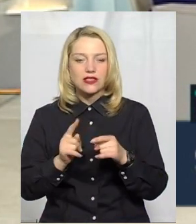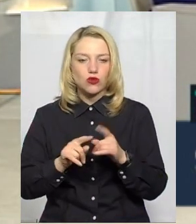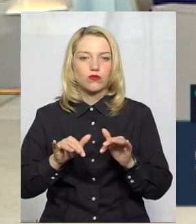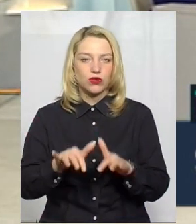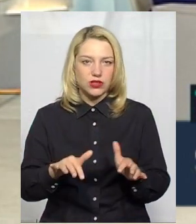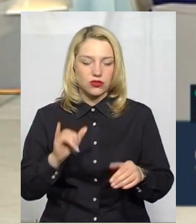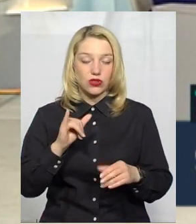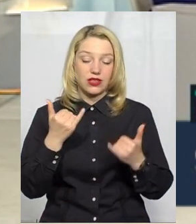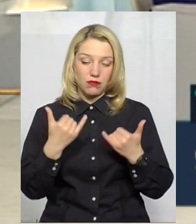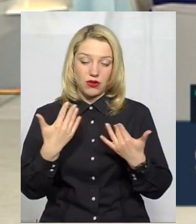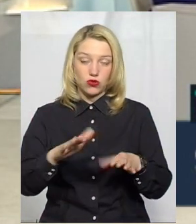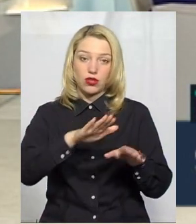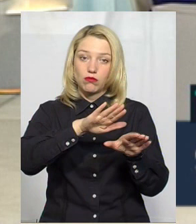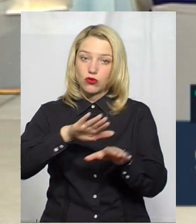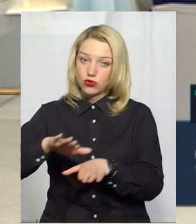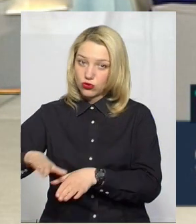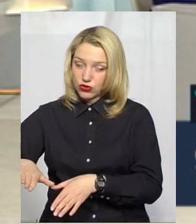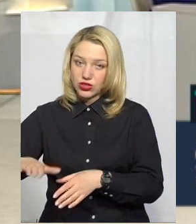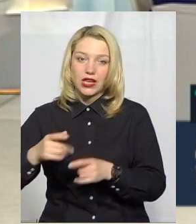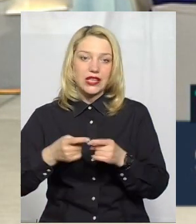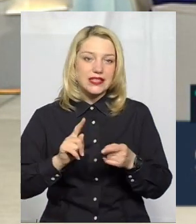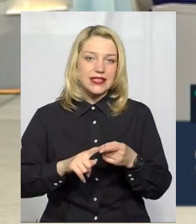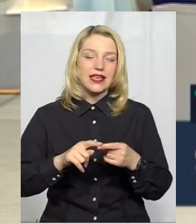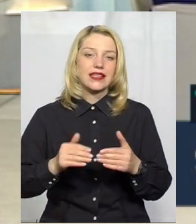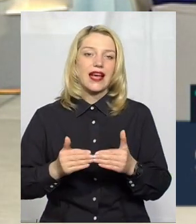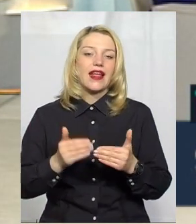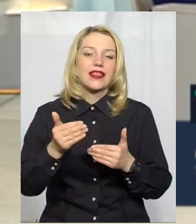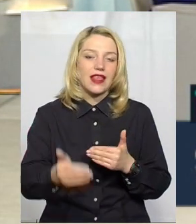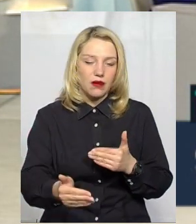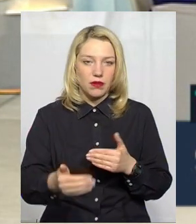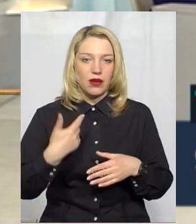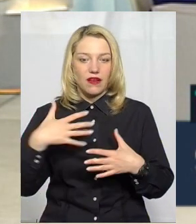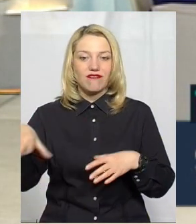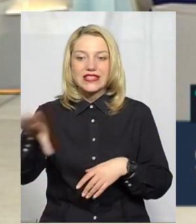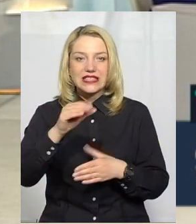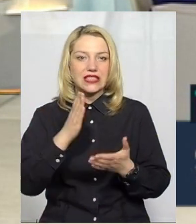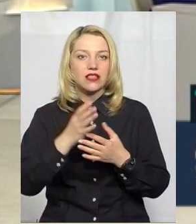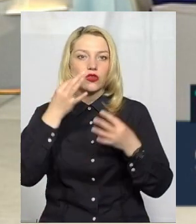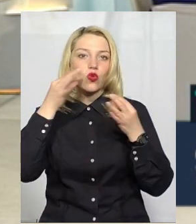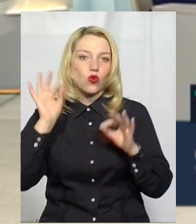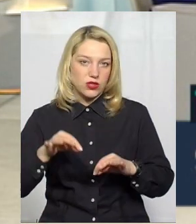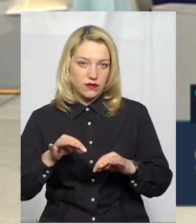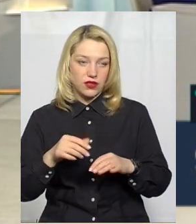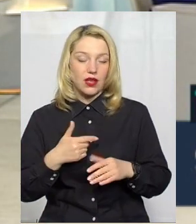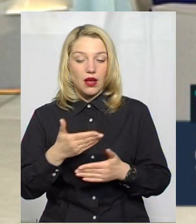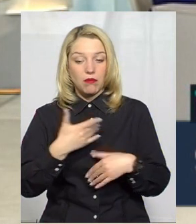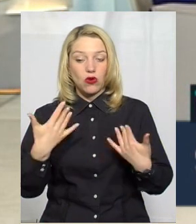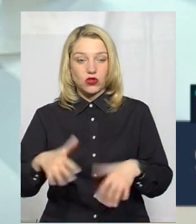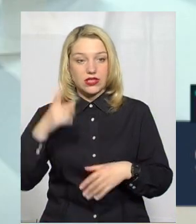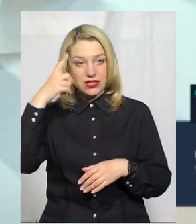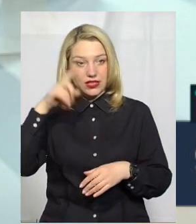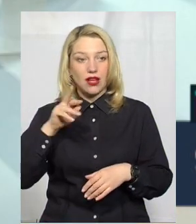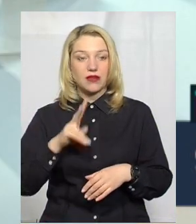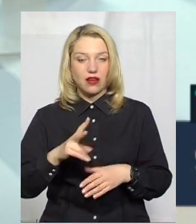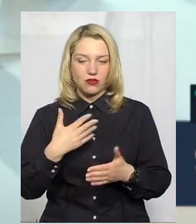І тепер, уже пройшовши певний етап, ми всі набули якогось досвіду. Тепер ми вже знаємо, як. Ми самі